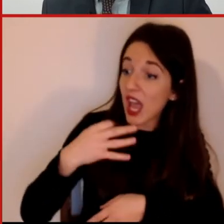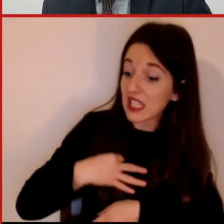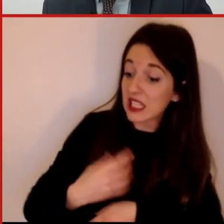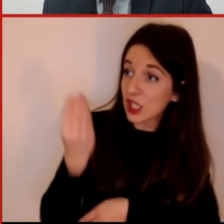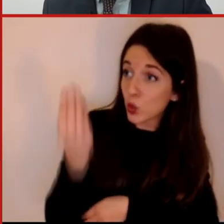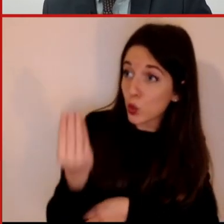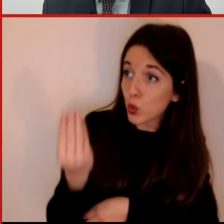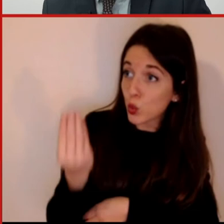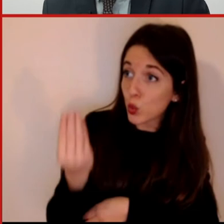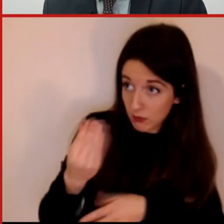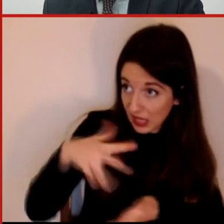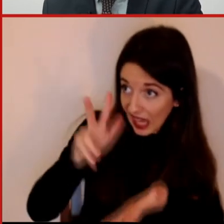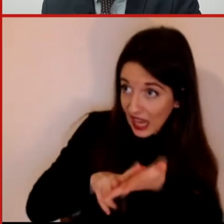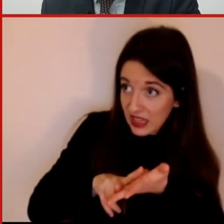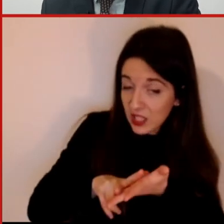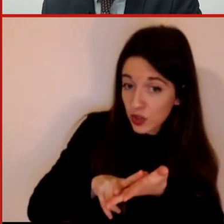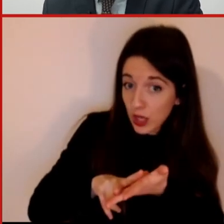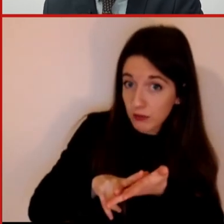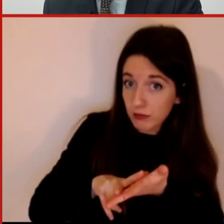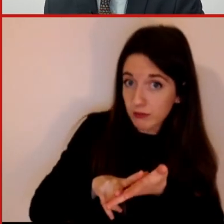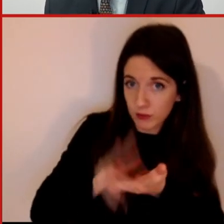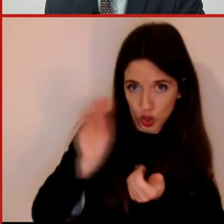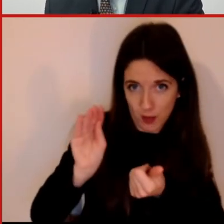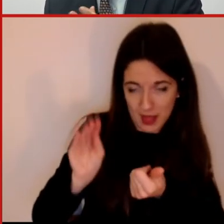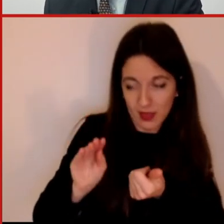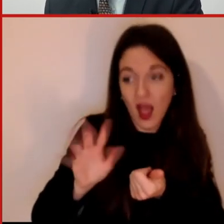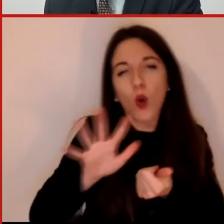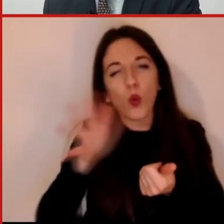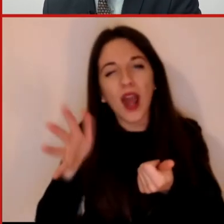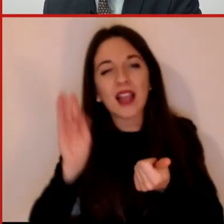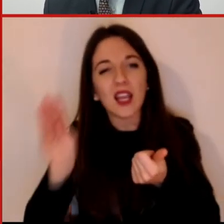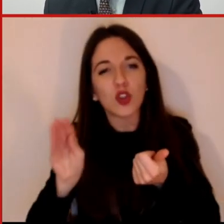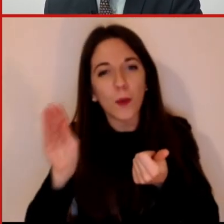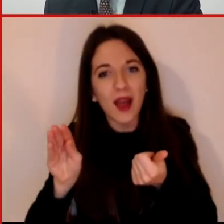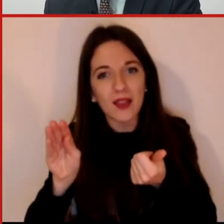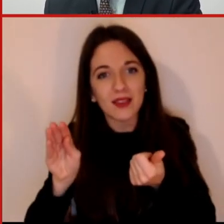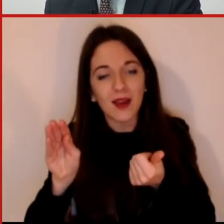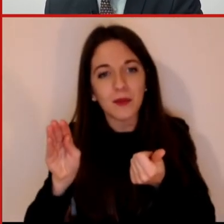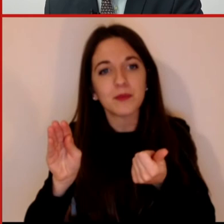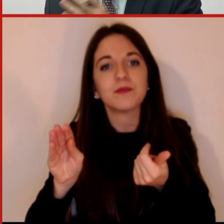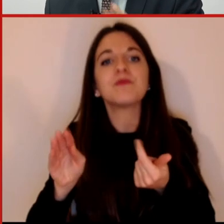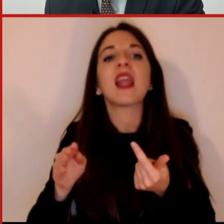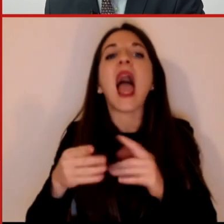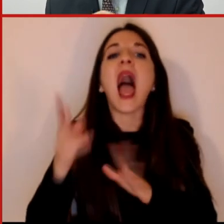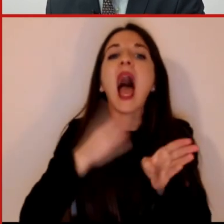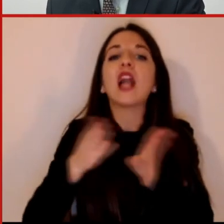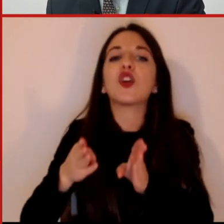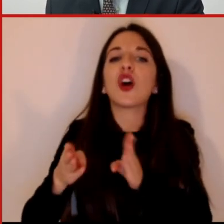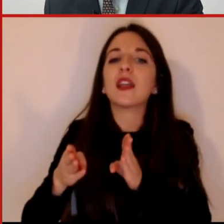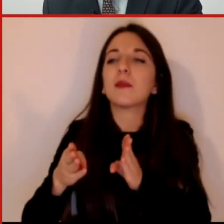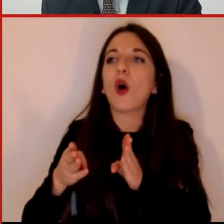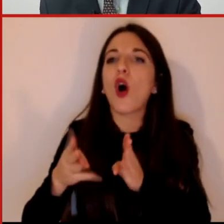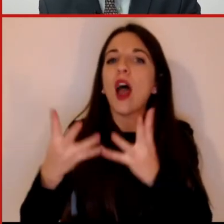trasparenza degli algoritmi, anche qui la domanda chiede se l'algoritmo che elabora i dati è influenzato dall